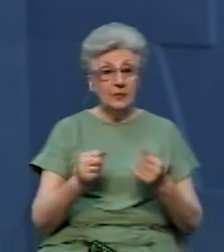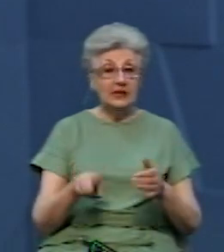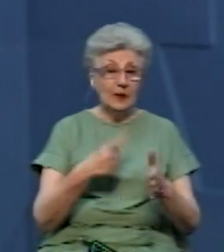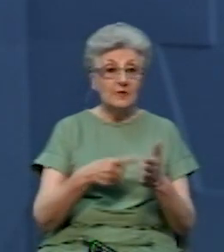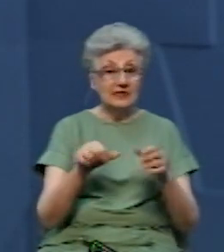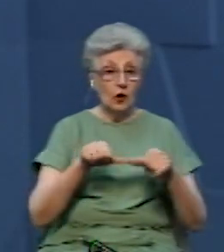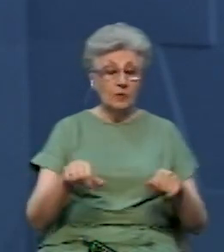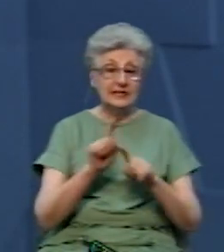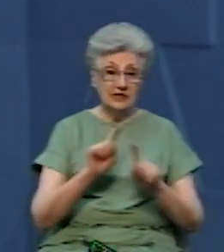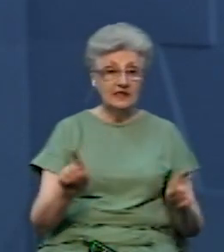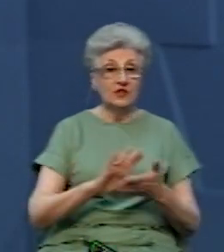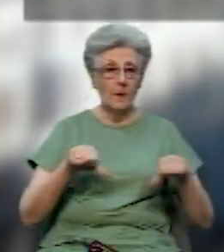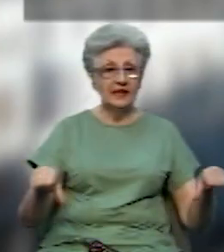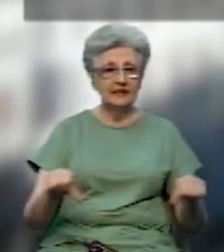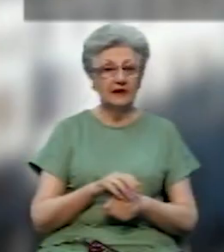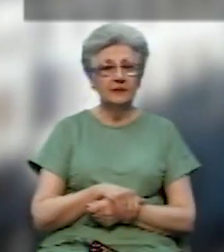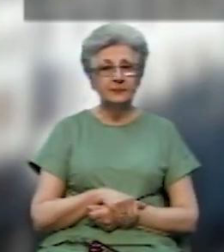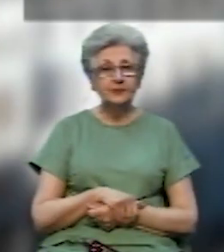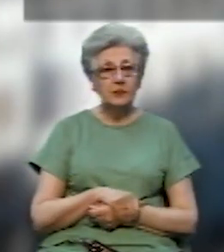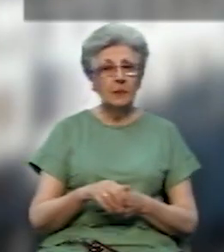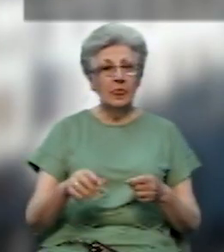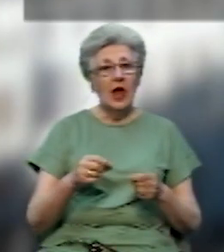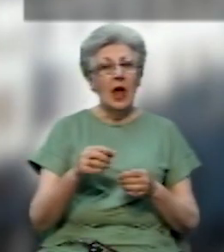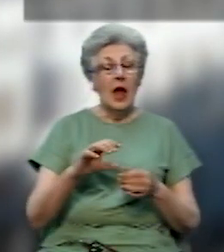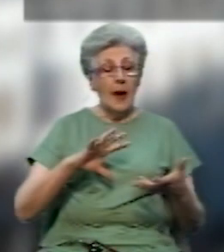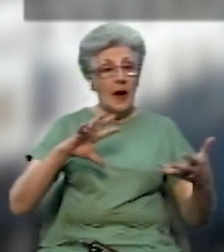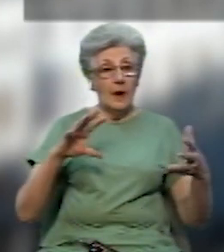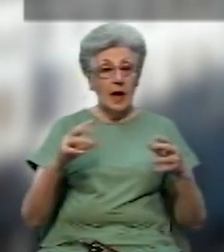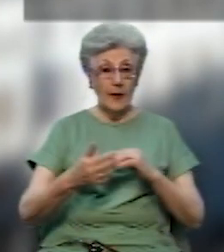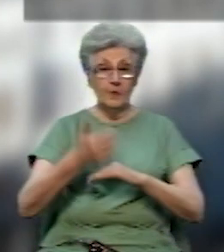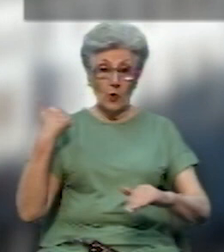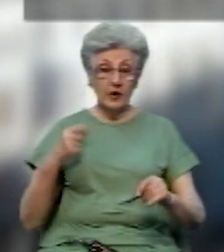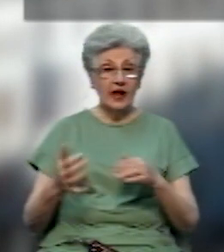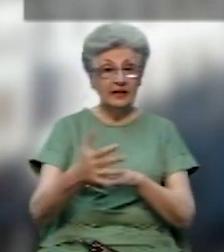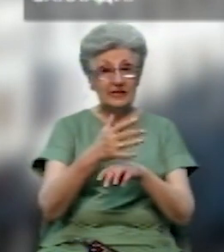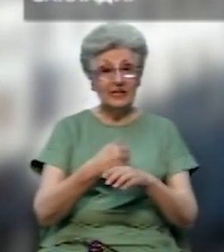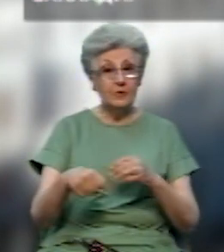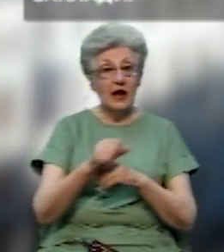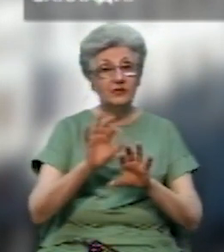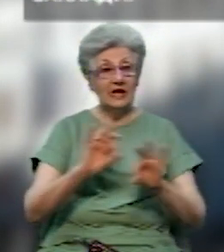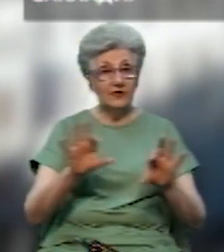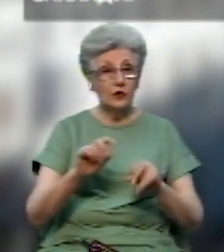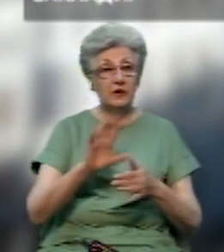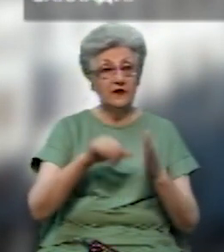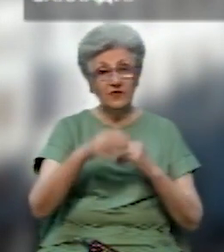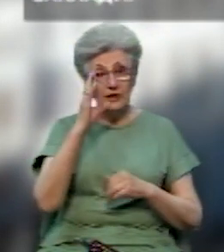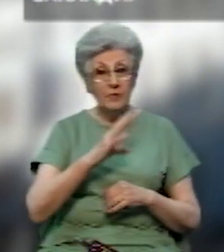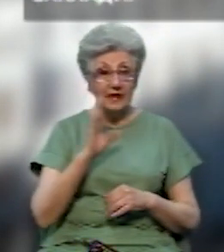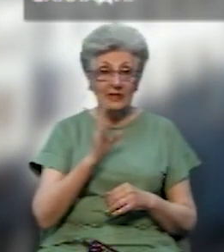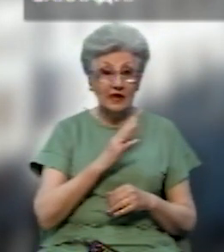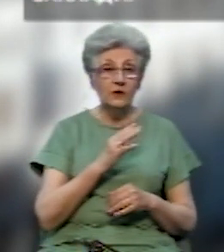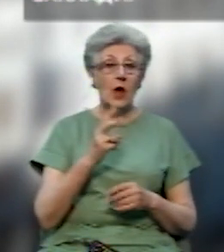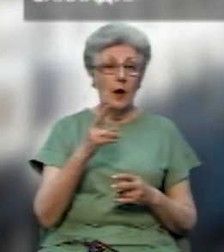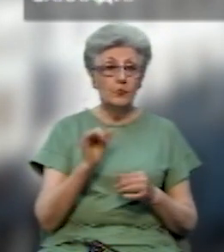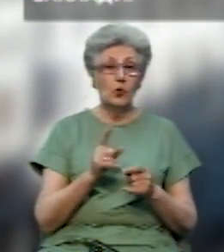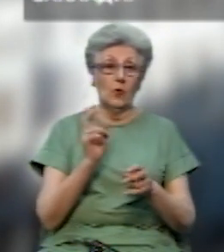комісія з надзвичайних ситуацій. Попередньо, зібравши інформацію від батьків про потенційне відвідування дошкільних